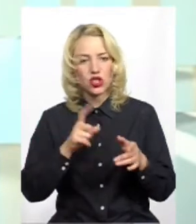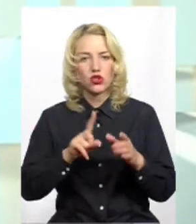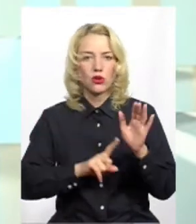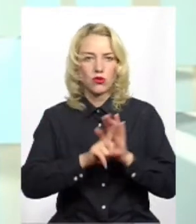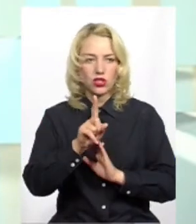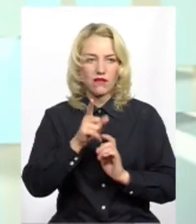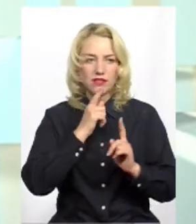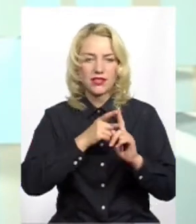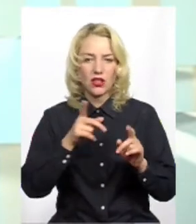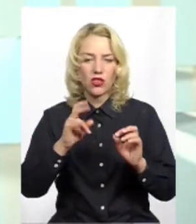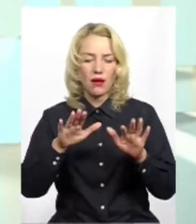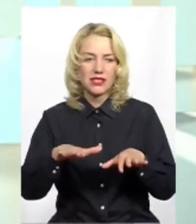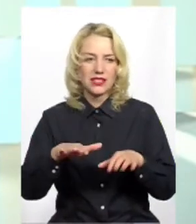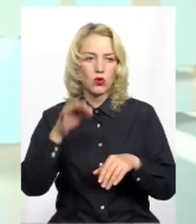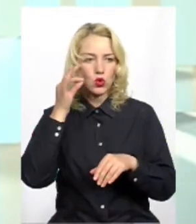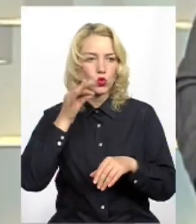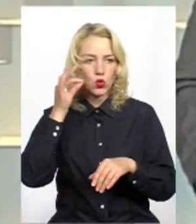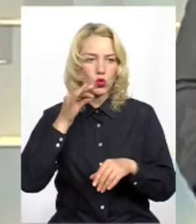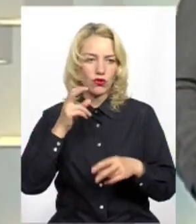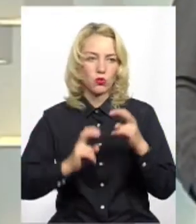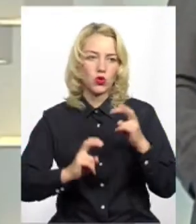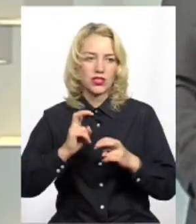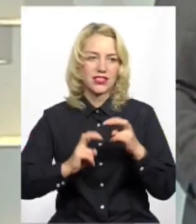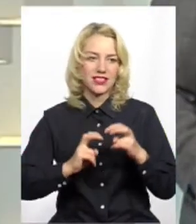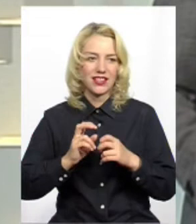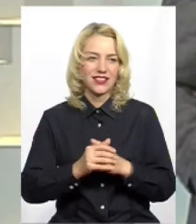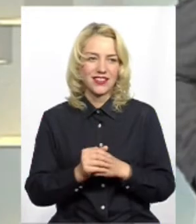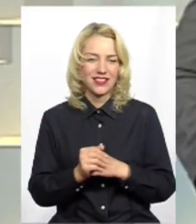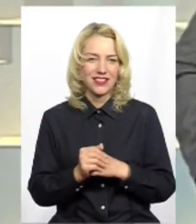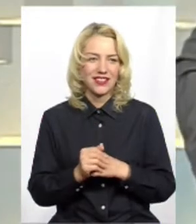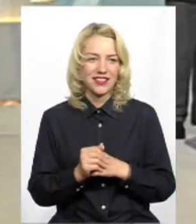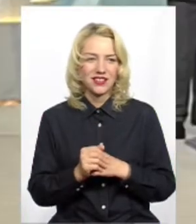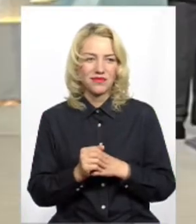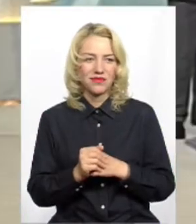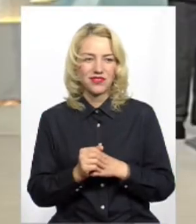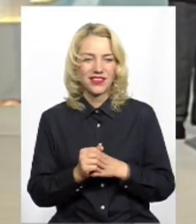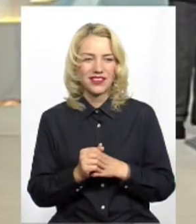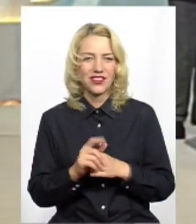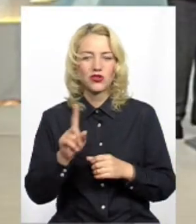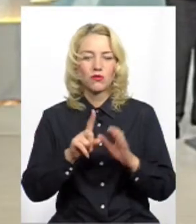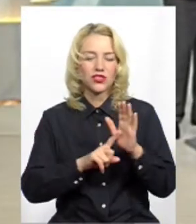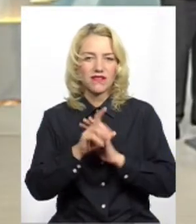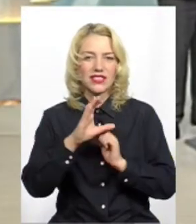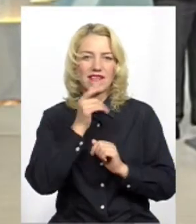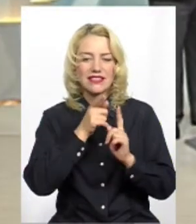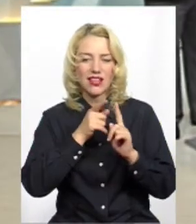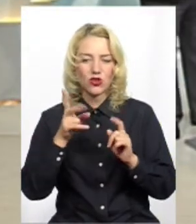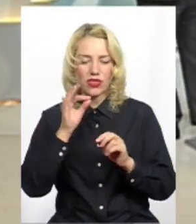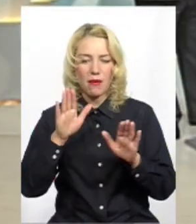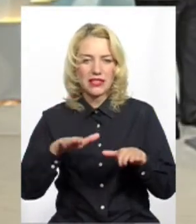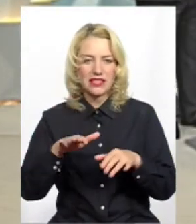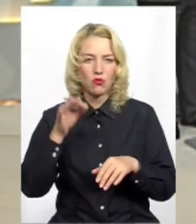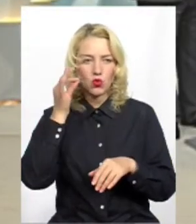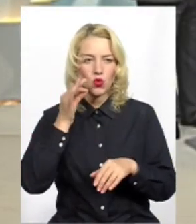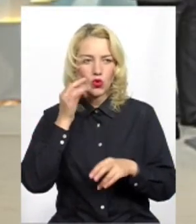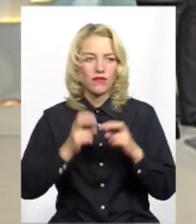сезон на місцевому цукровому заводі? Що, розпочинай? Що, розпочався сезон на місцевому цукровому заводі.